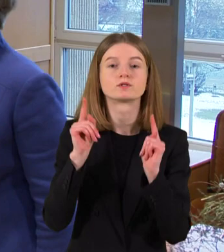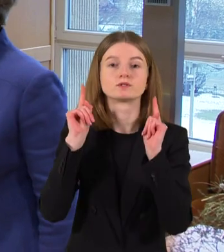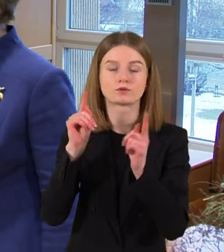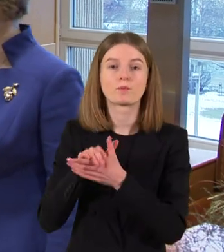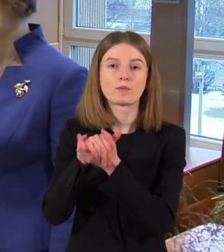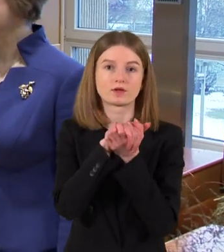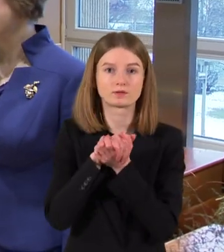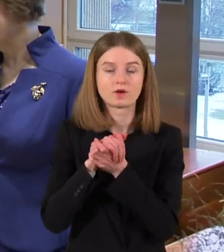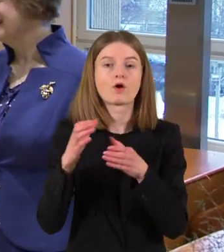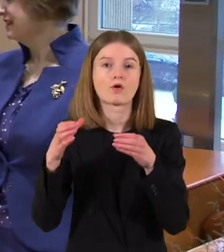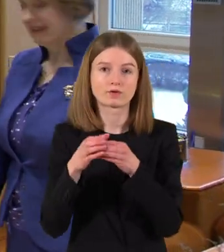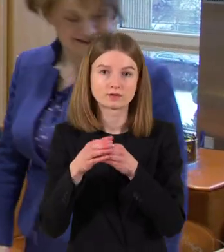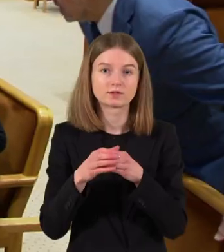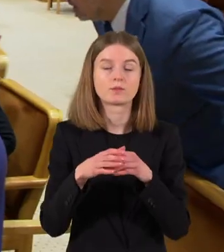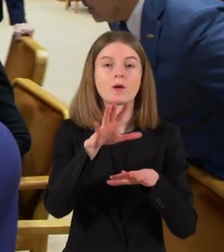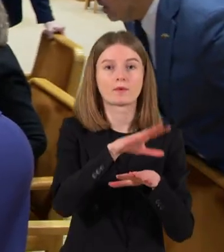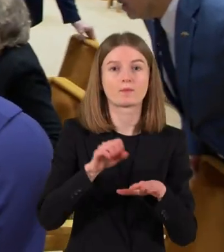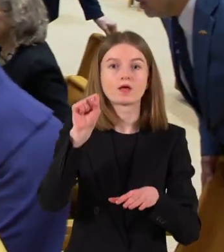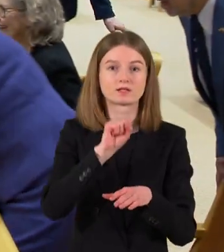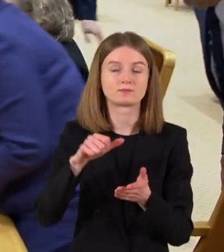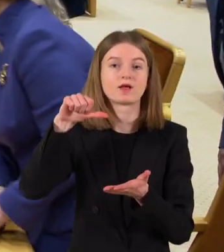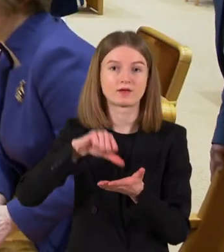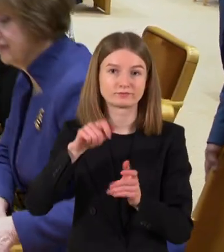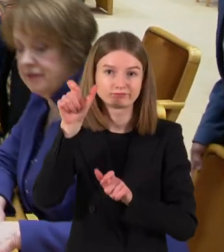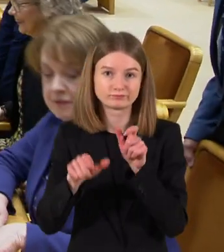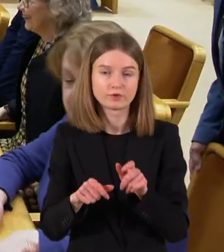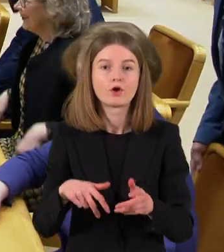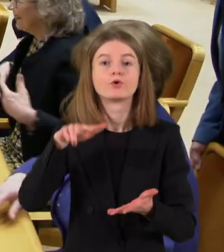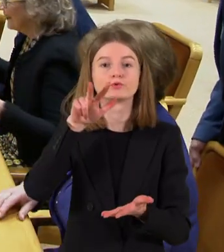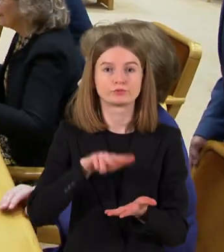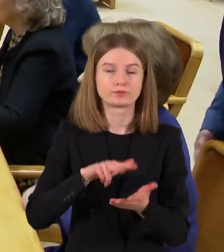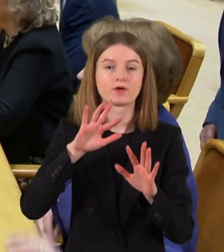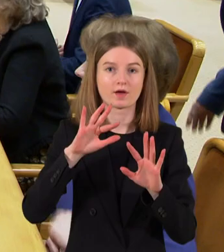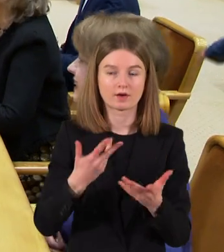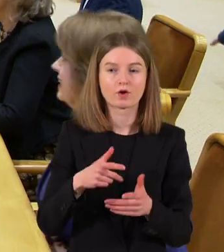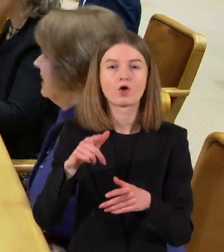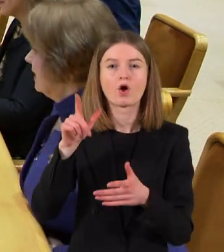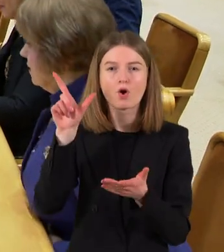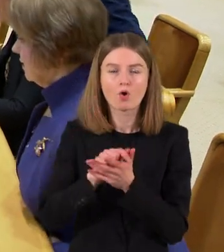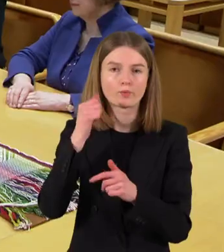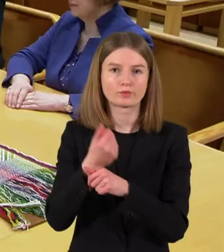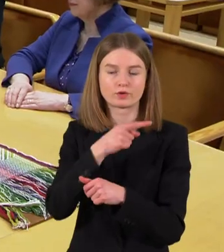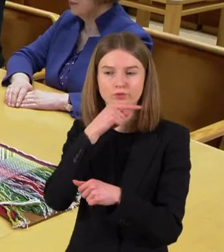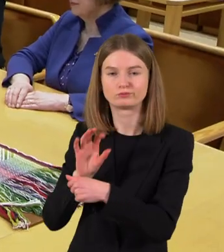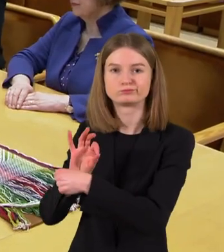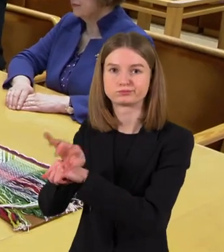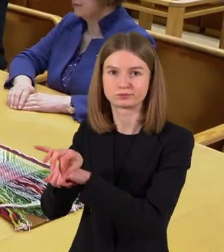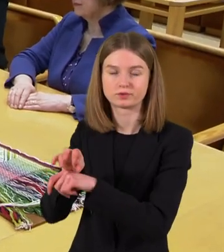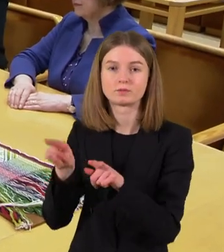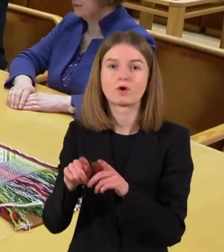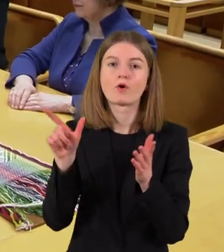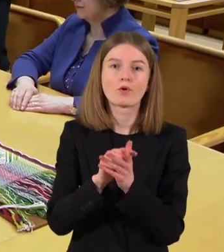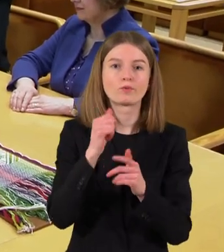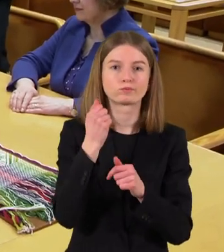parlamentinės asamblėjos atstovai priemė pareiškimą, kad Rusija turi atsakyti už savo veiksmus Ukrainoje ir būtina sukurti